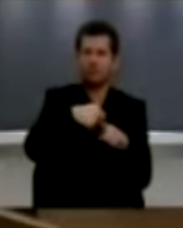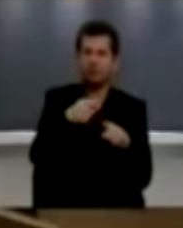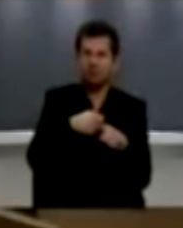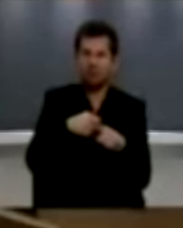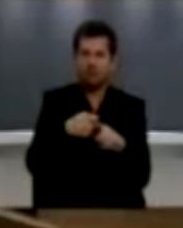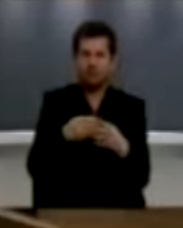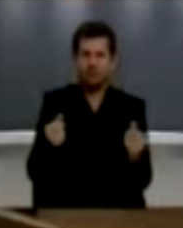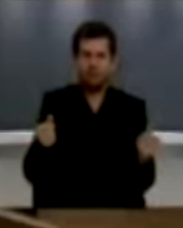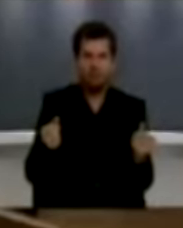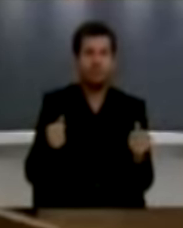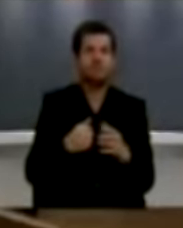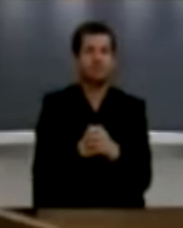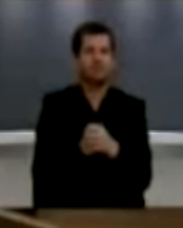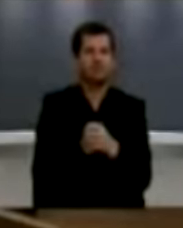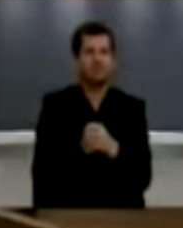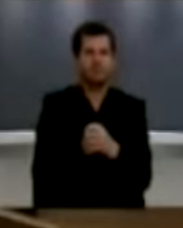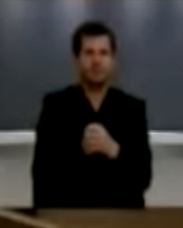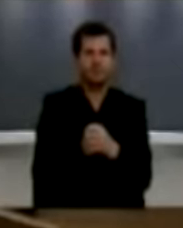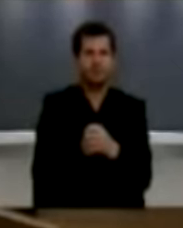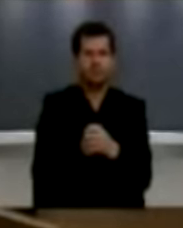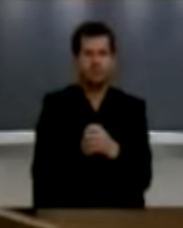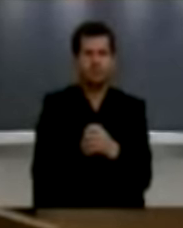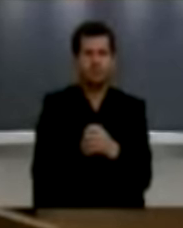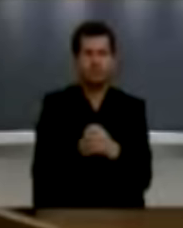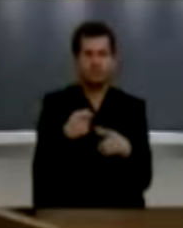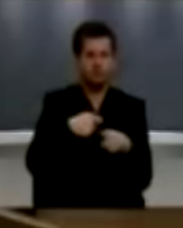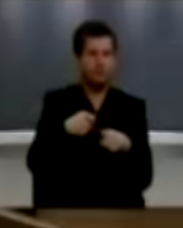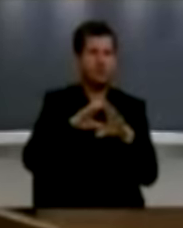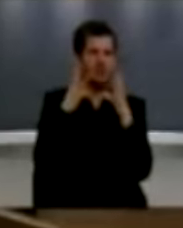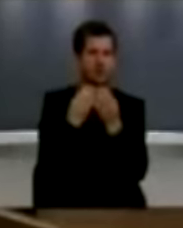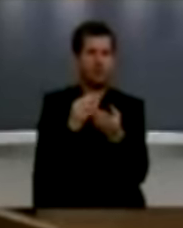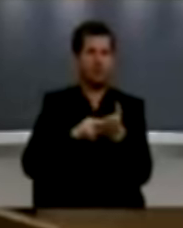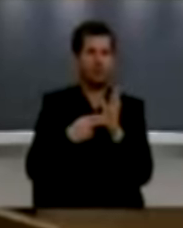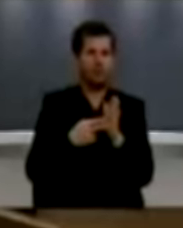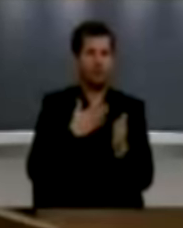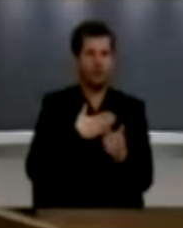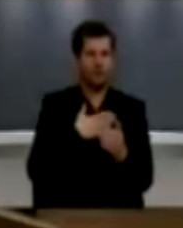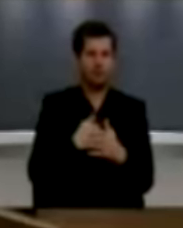të reguloj gjitha problemet në vendin ton.